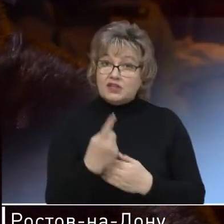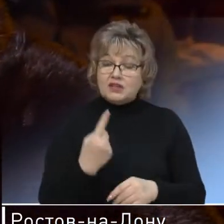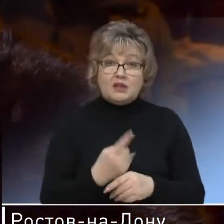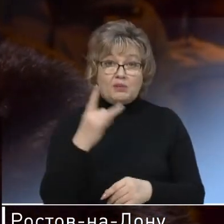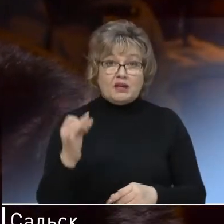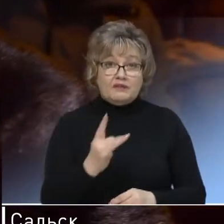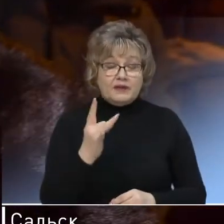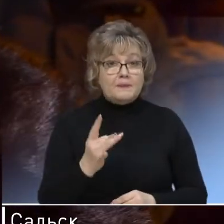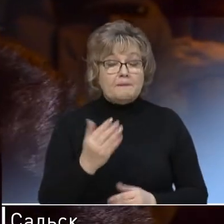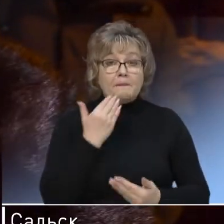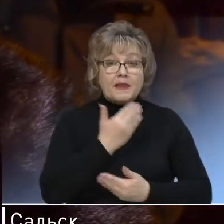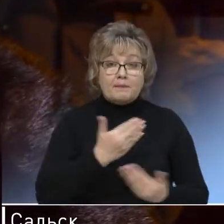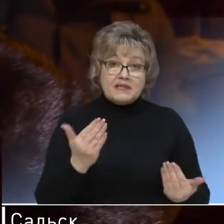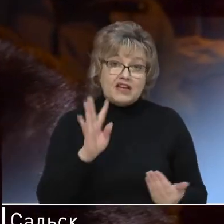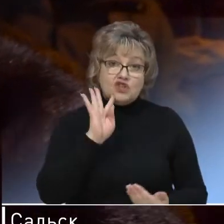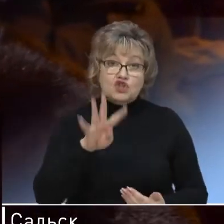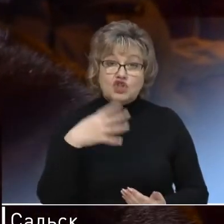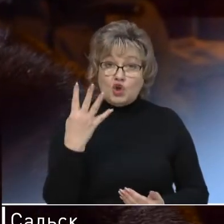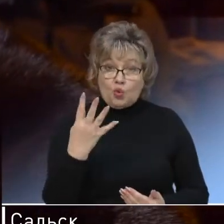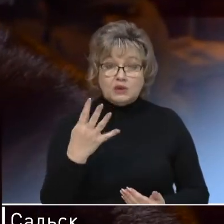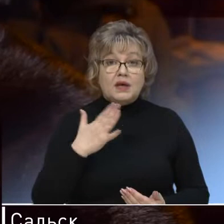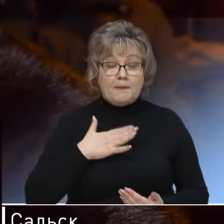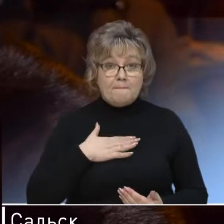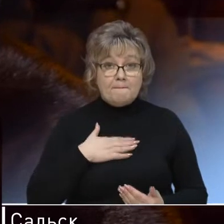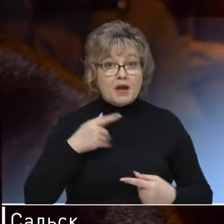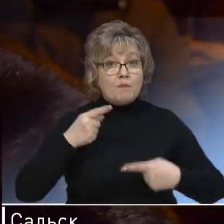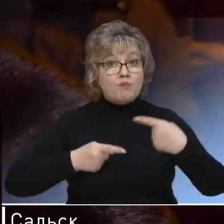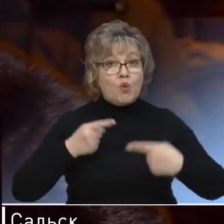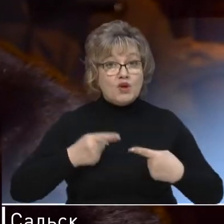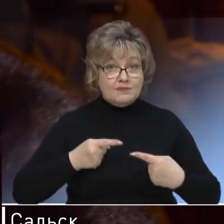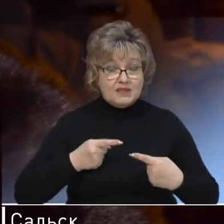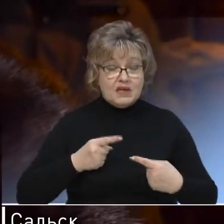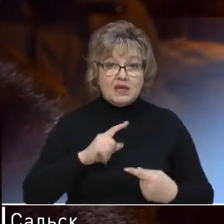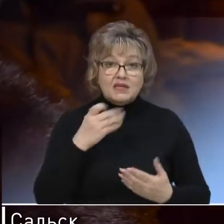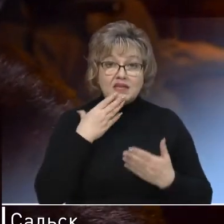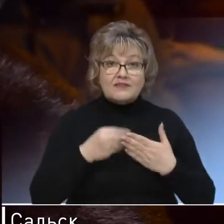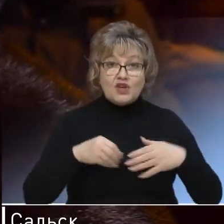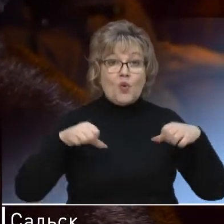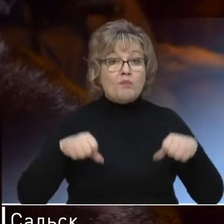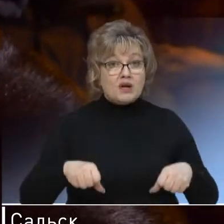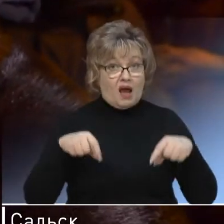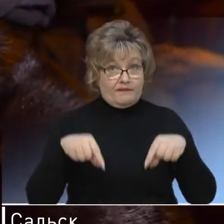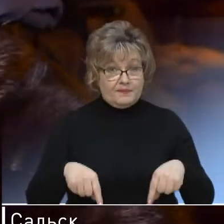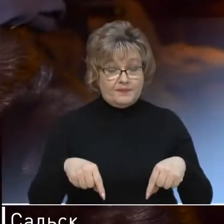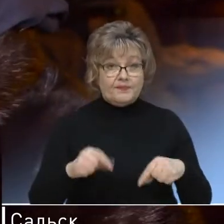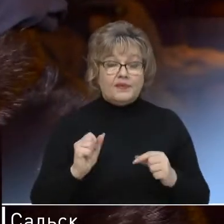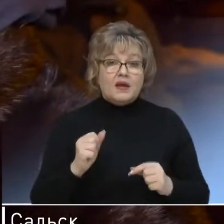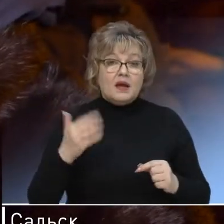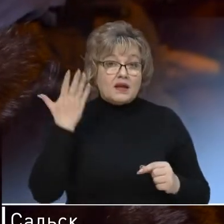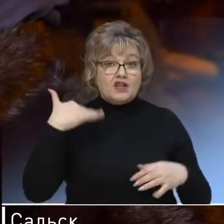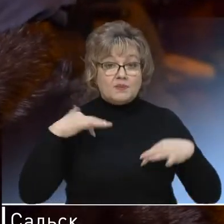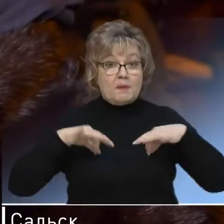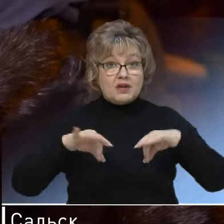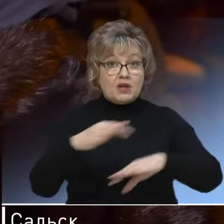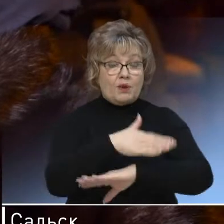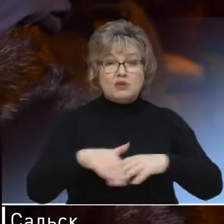впервые. В последние, наверное, 4 года мы боремся за свое право, как говорится, под солнцем. Раньше мы проезжали по